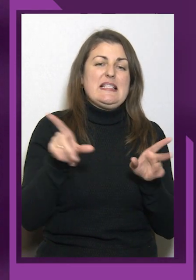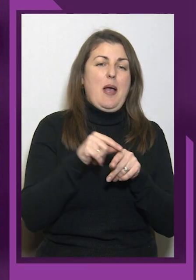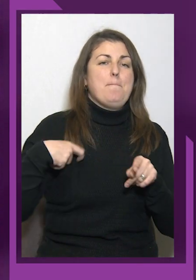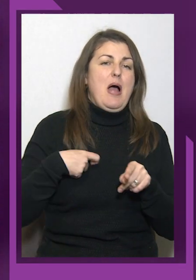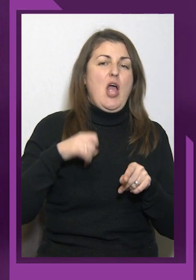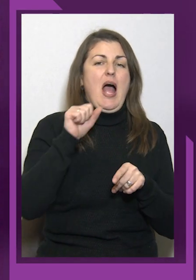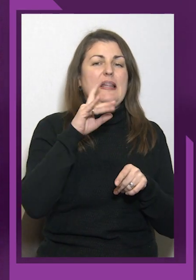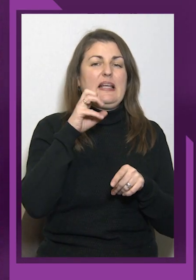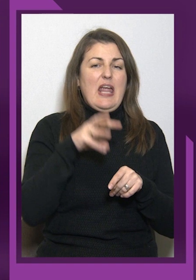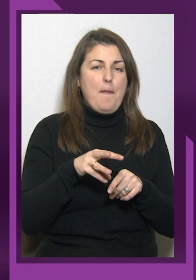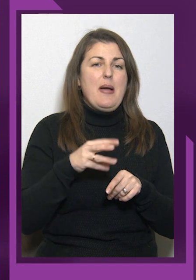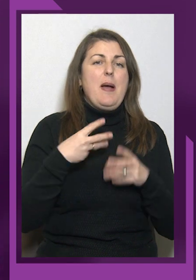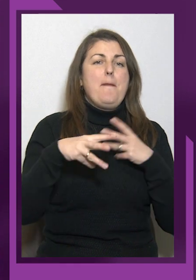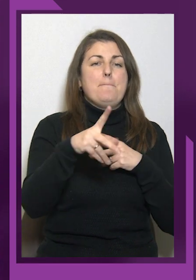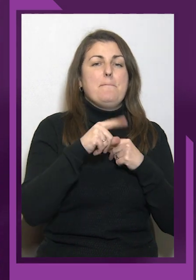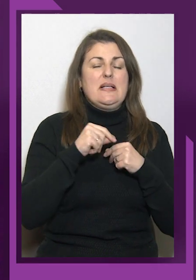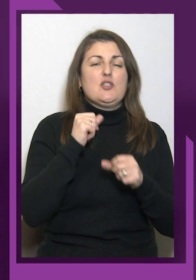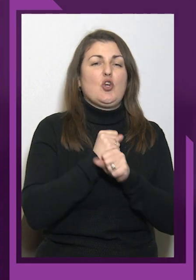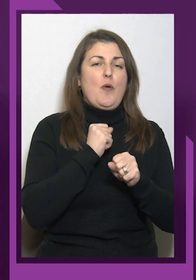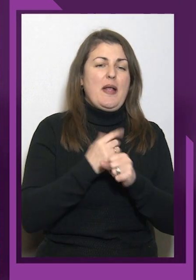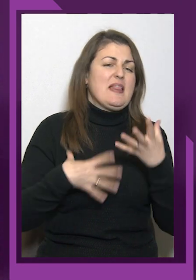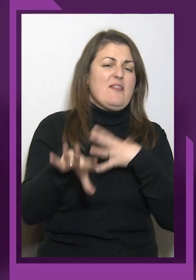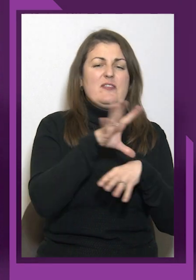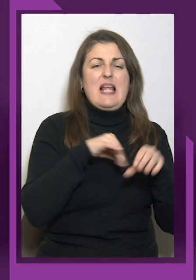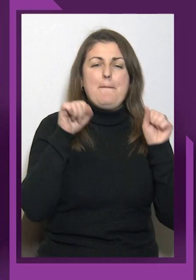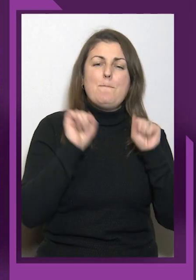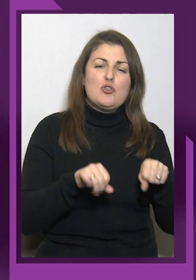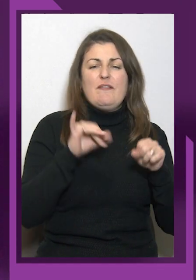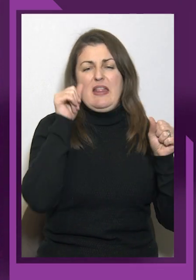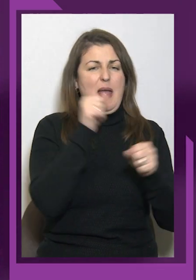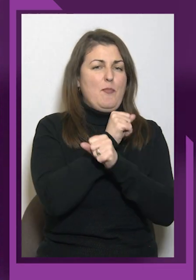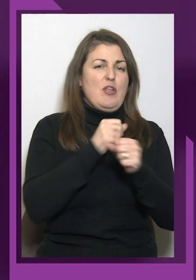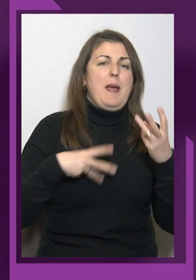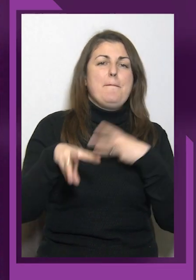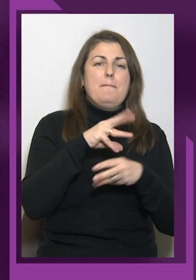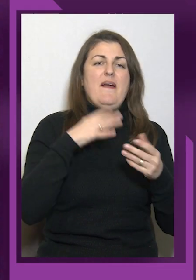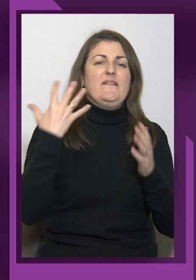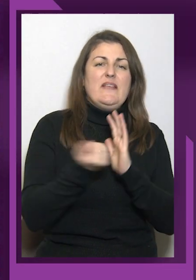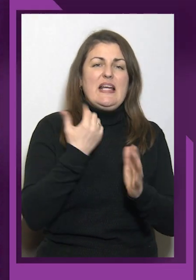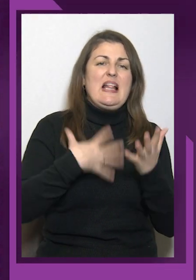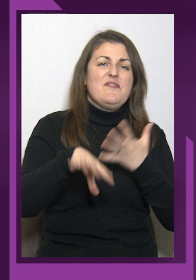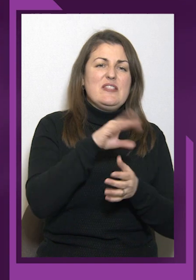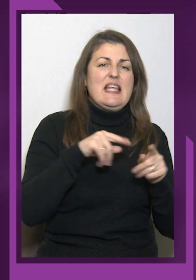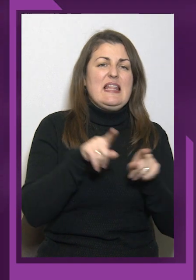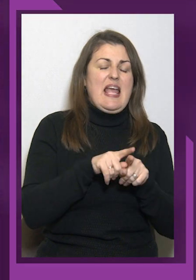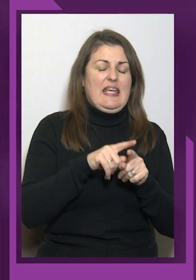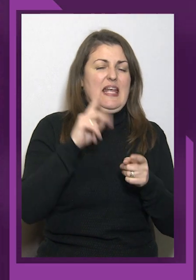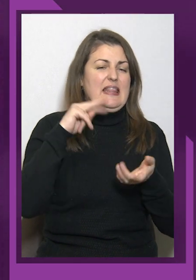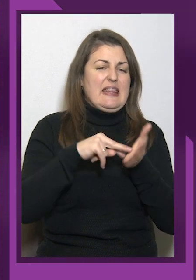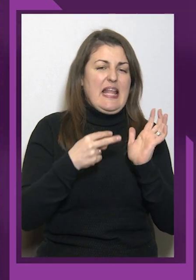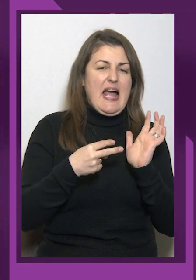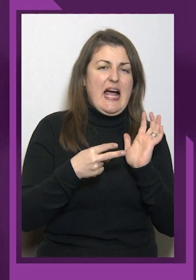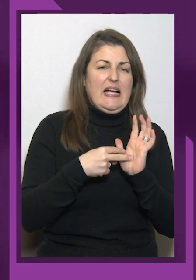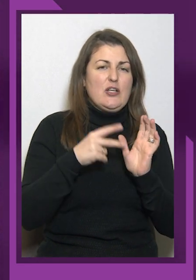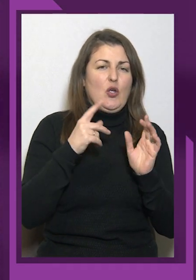можливе і неможливе. Ми виграли всі тактичні дуелі між тренерами, тому що там ще